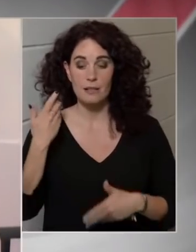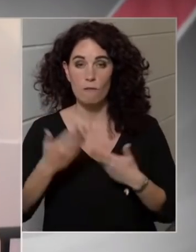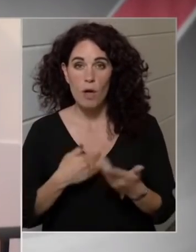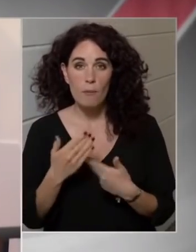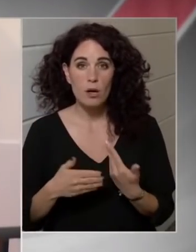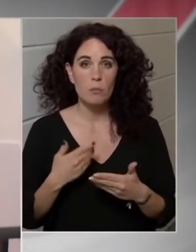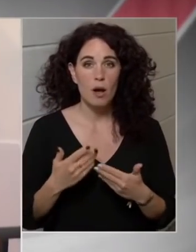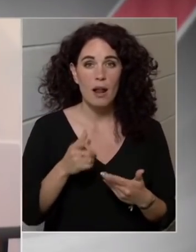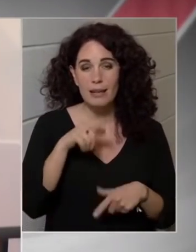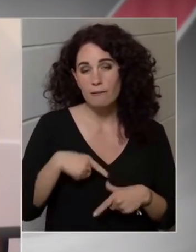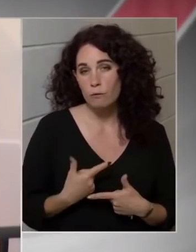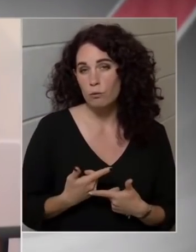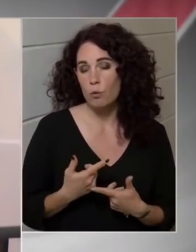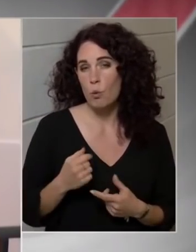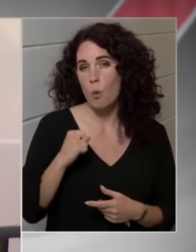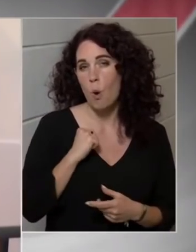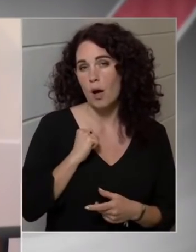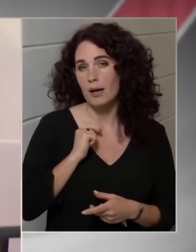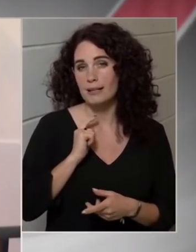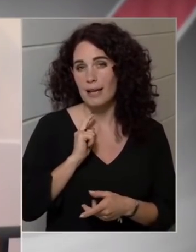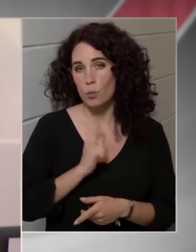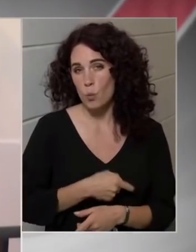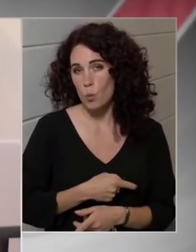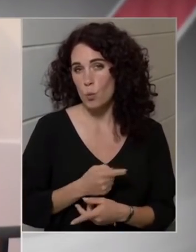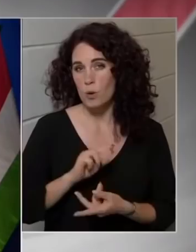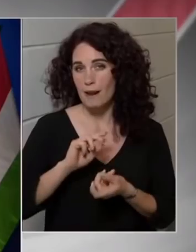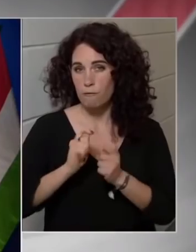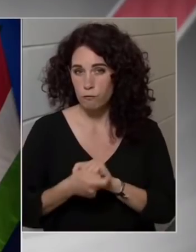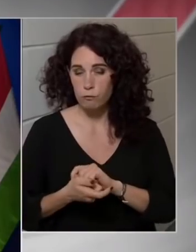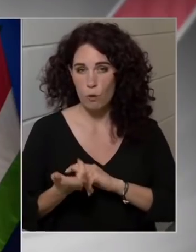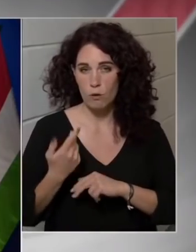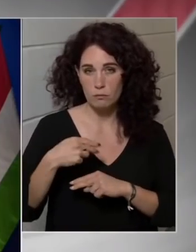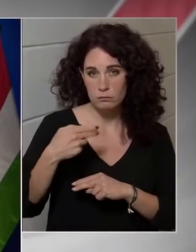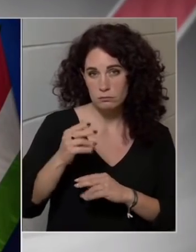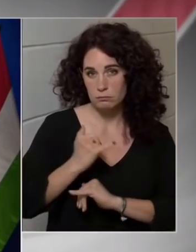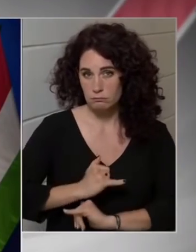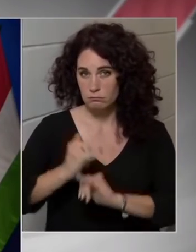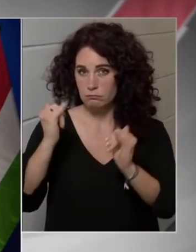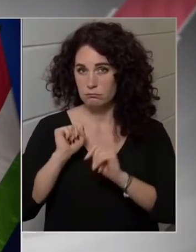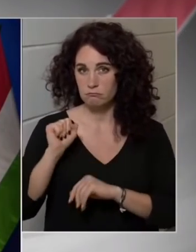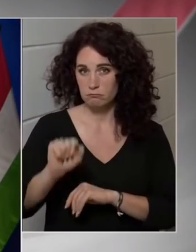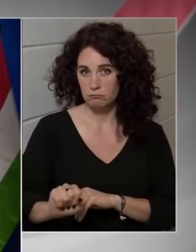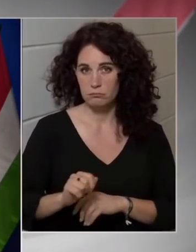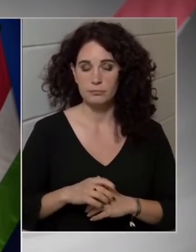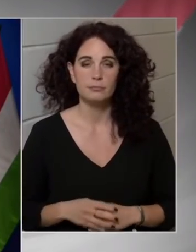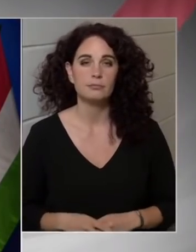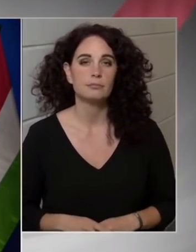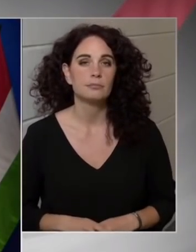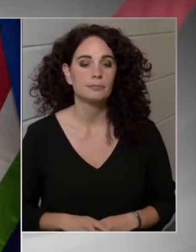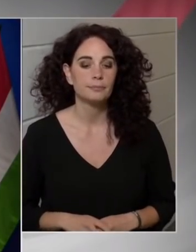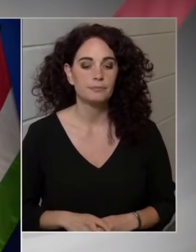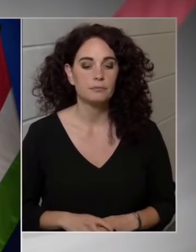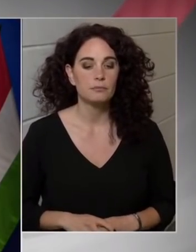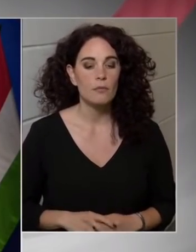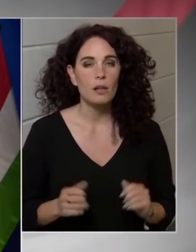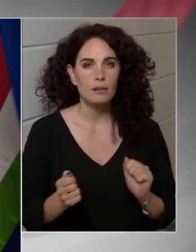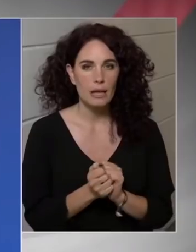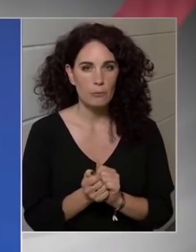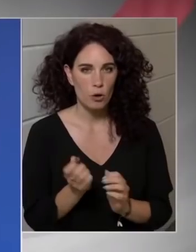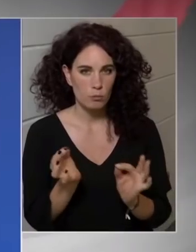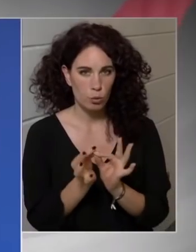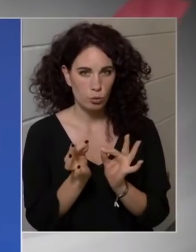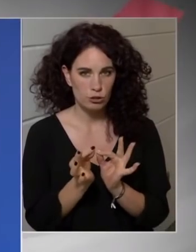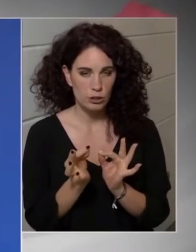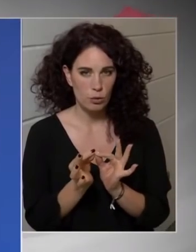haderőreformnak a eszközbeszerzésre, stb. stb. folytatják ezzel. A számokat kopontosítanám, tehát